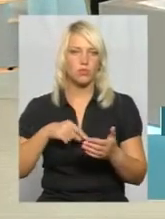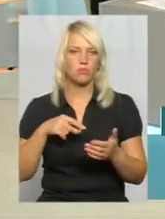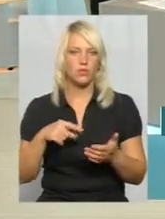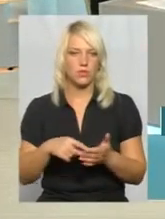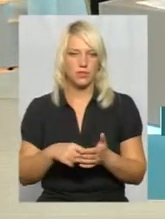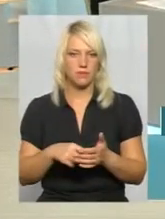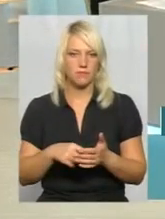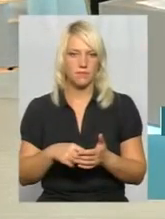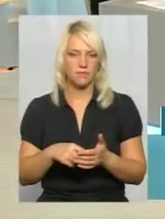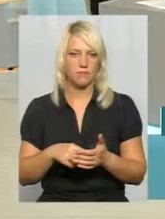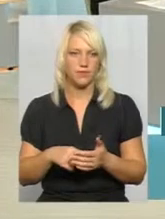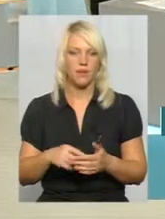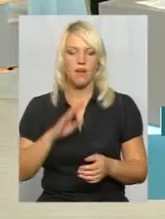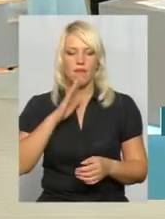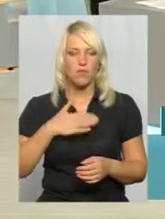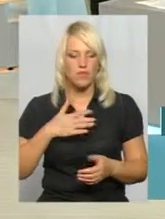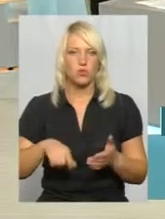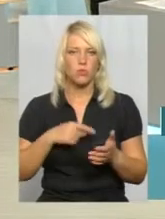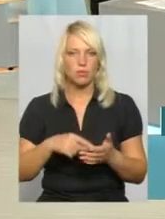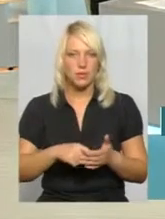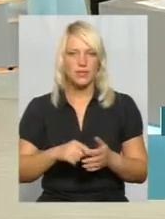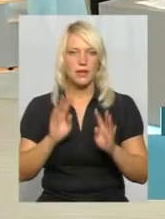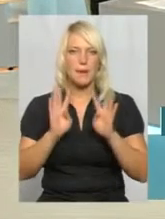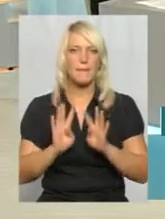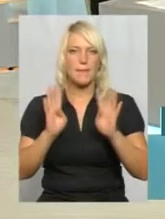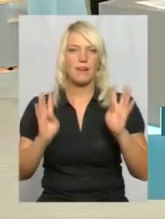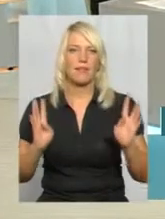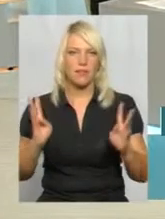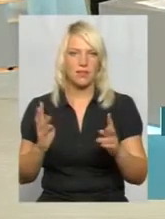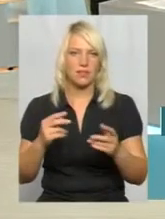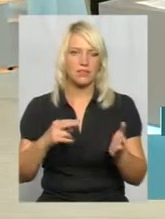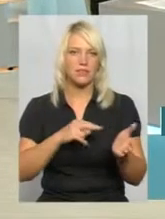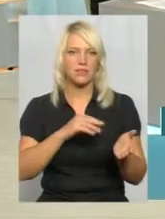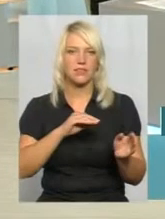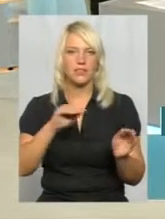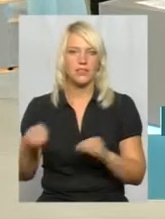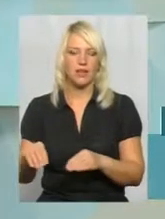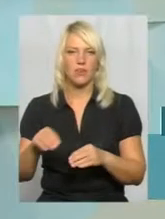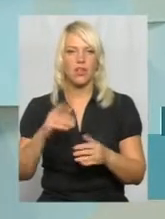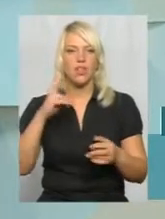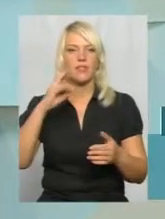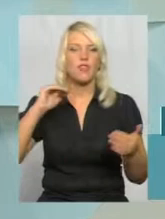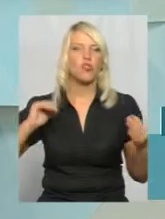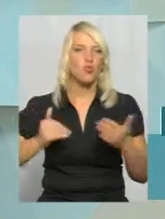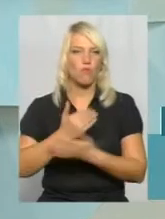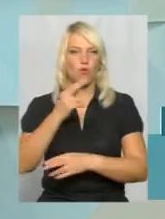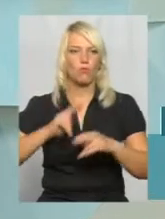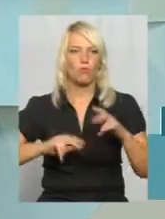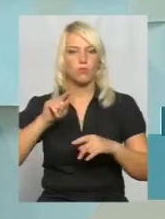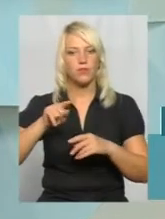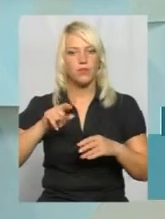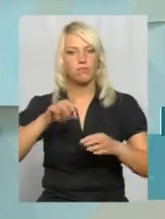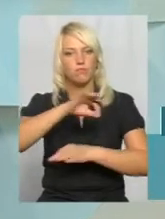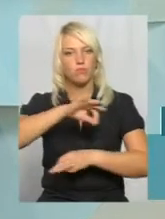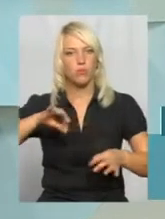паркани ставляться або на ОСББ, які є новобудовами, там передбачались паркани